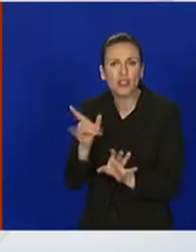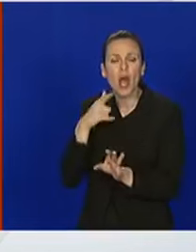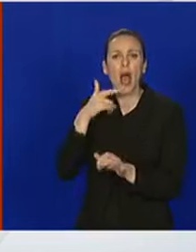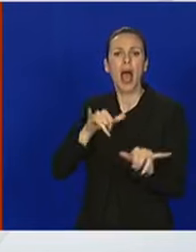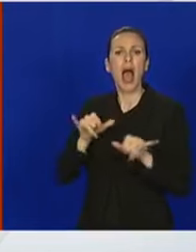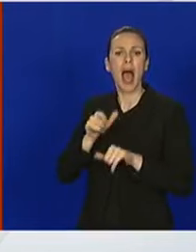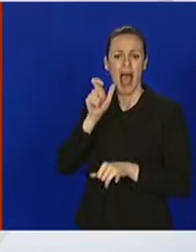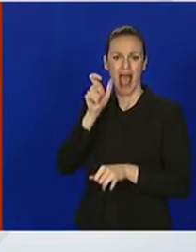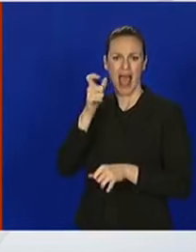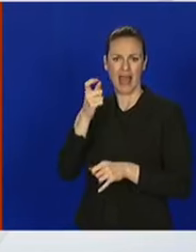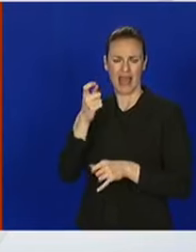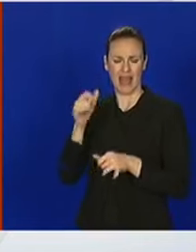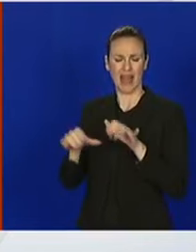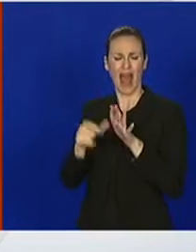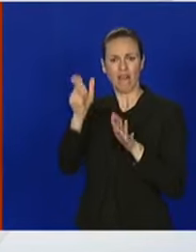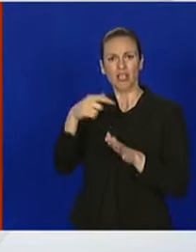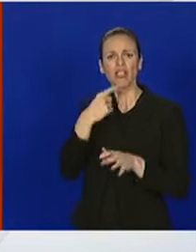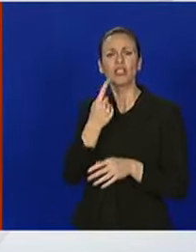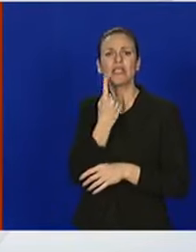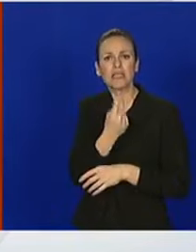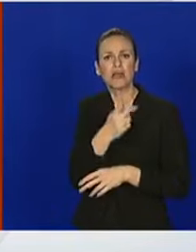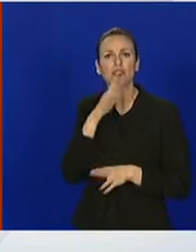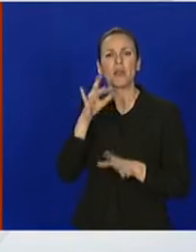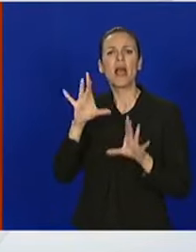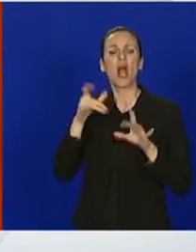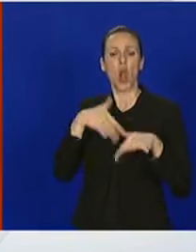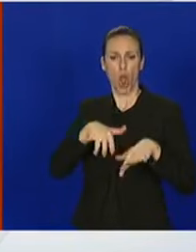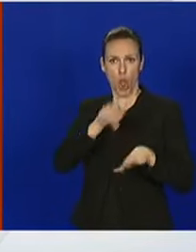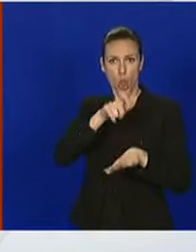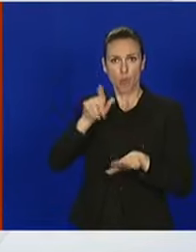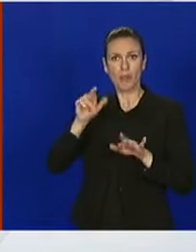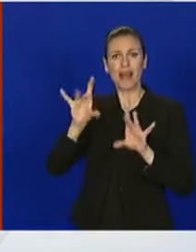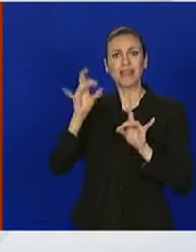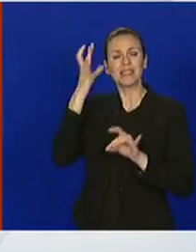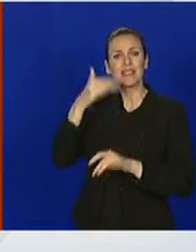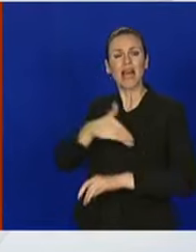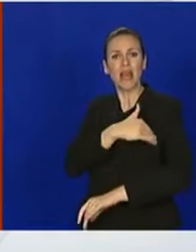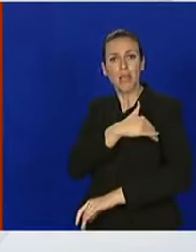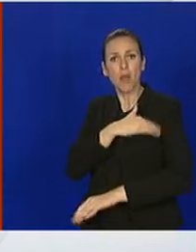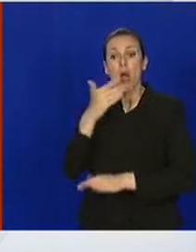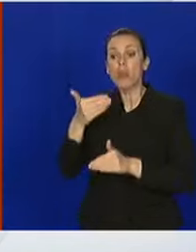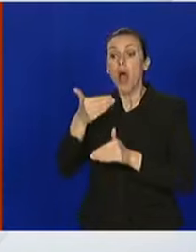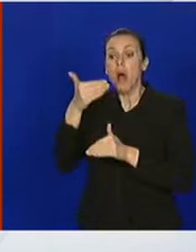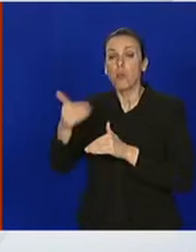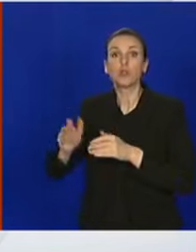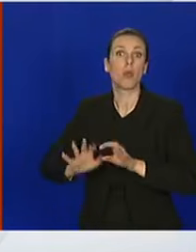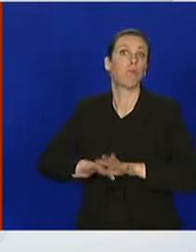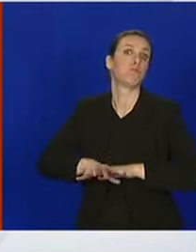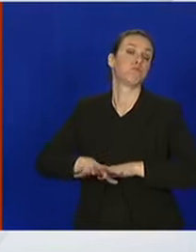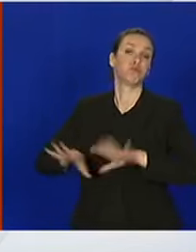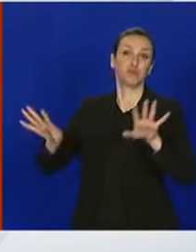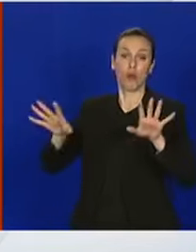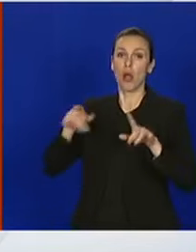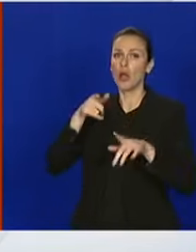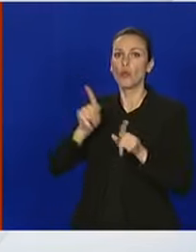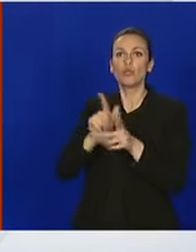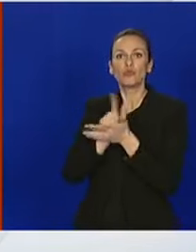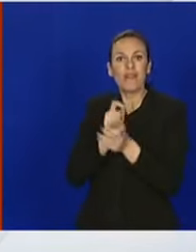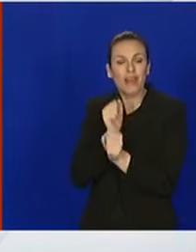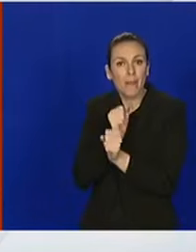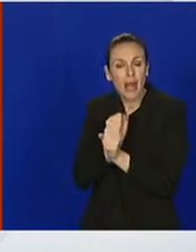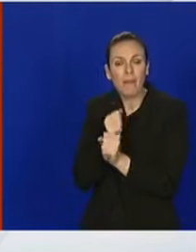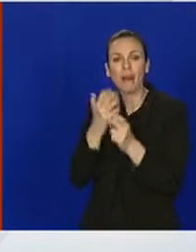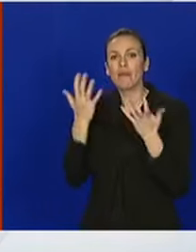sam rekao da su korisnici imali 10 dana temperaturu, ali da je situacija kasnije eskalirala. Znači nije se reagiralo na vrijeme.